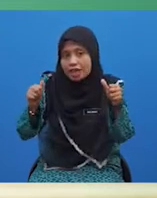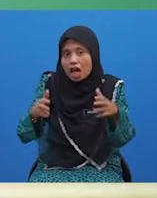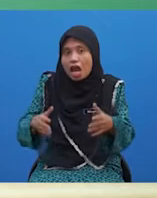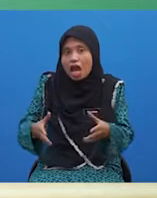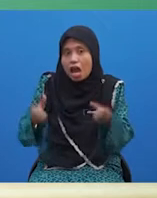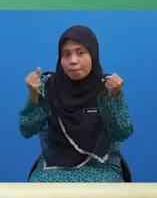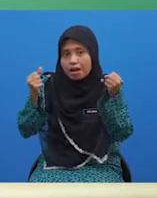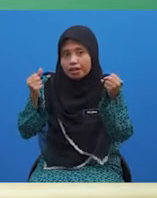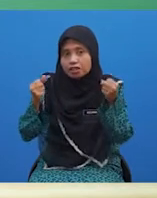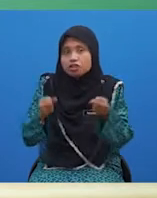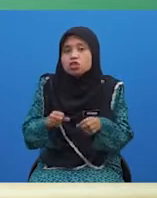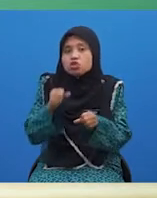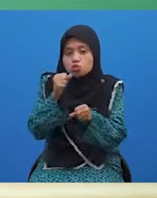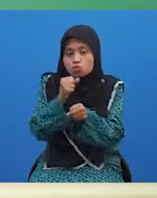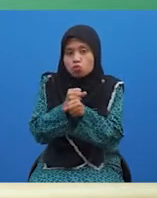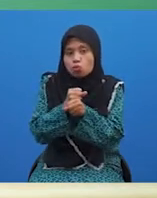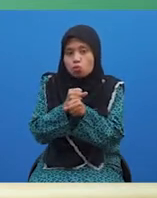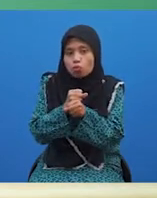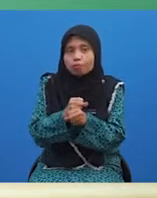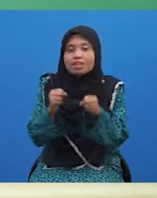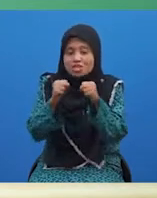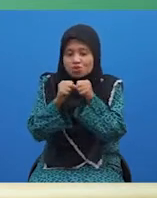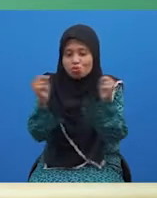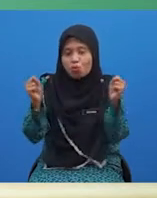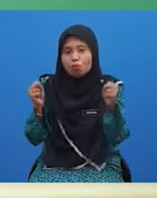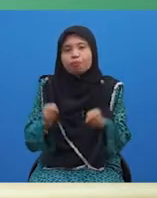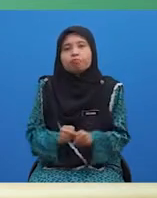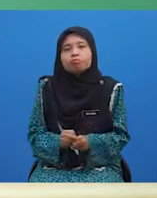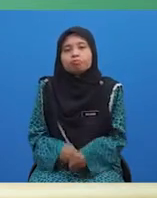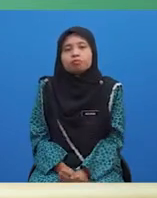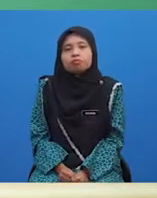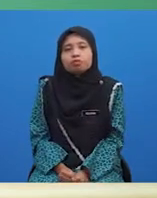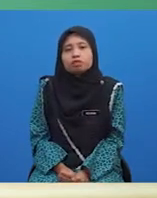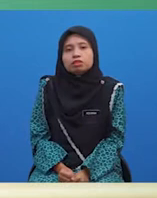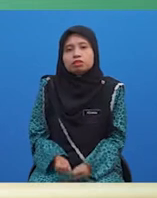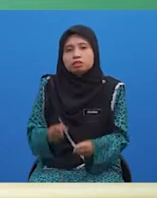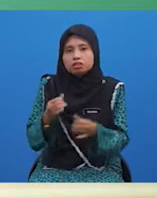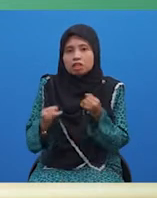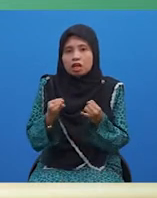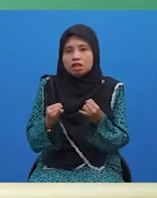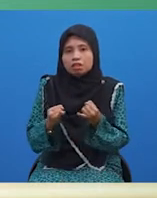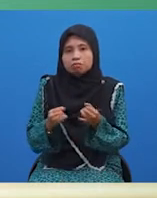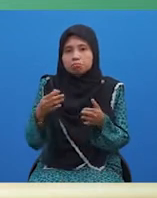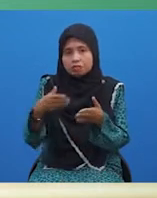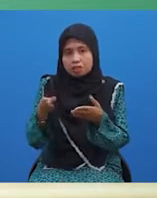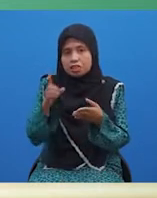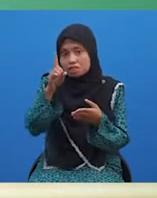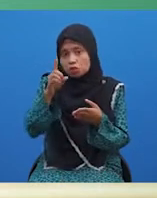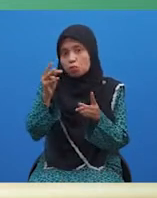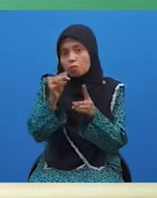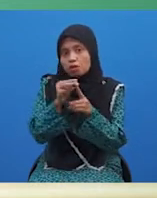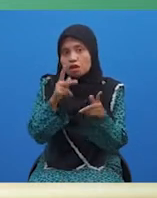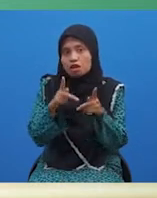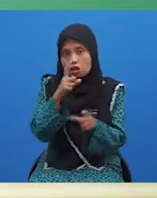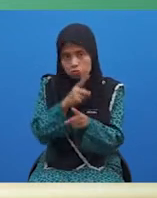sungguh. Tandakan betul dan beri satu markah untuk bahagian ini jika jawapan pelajar betul.